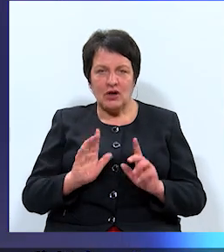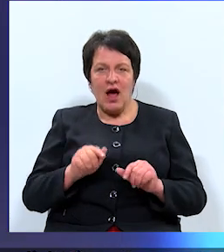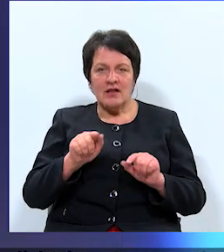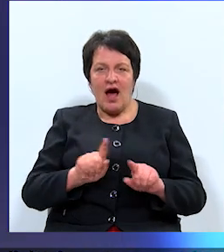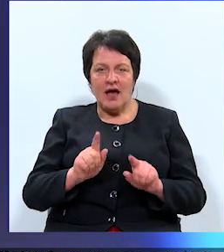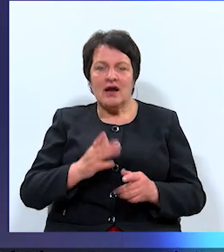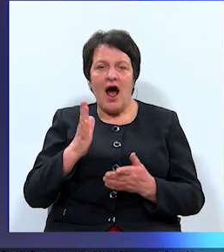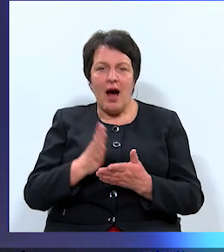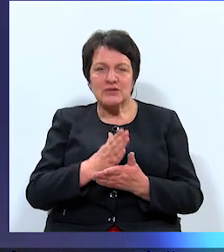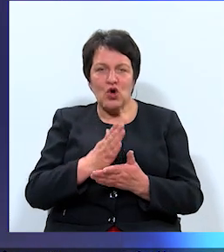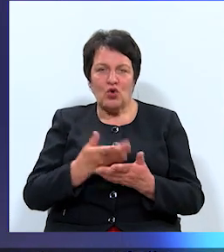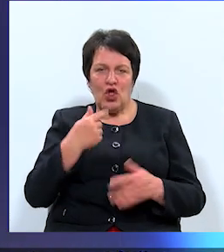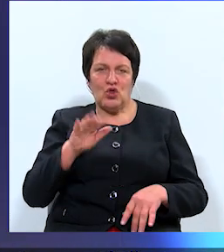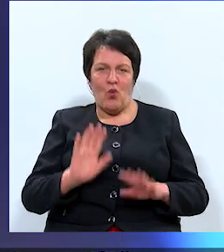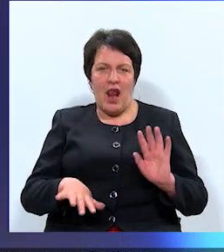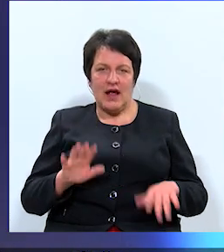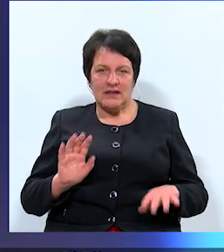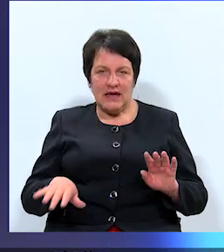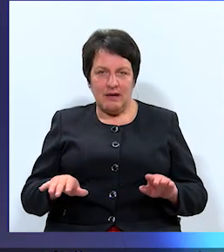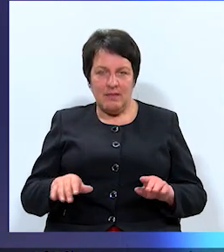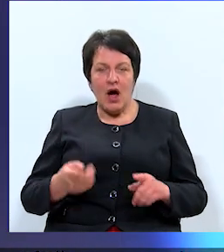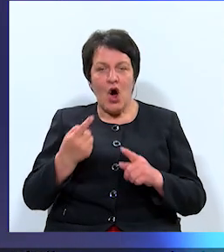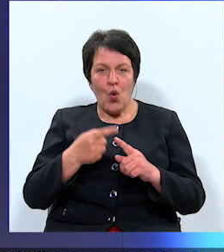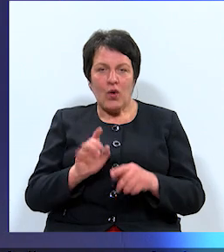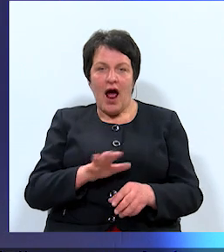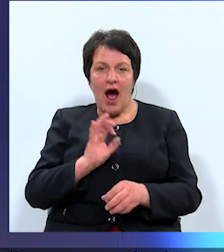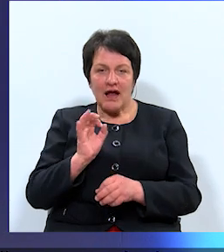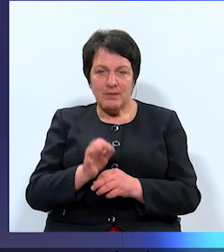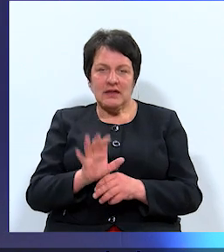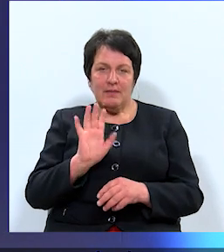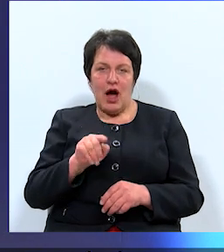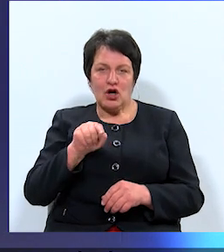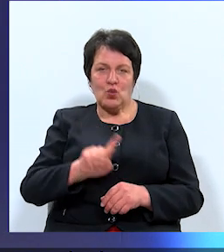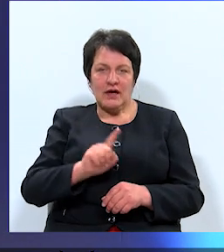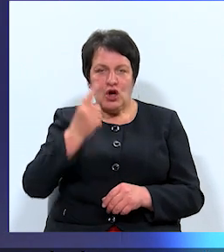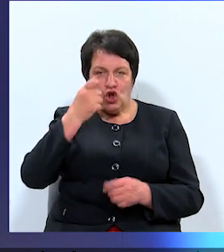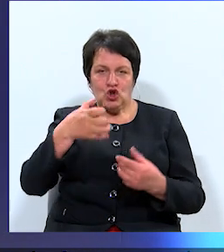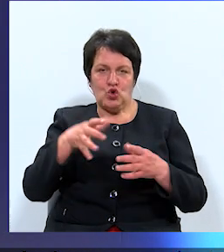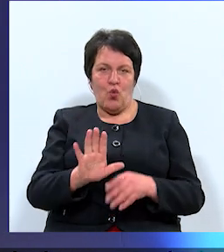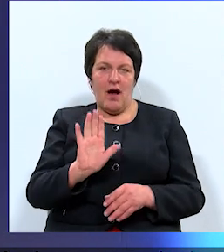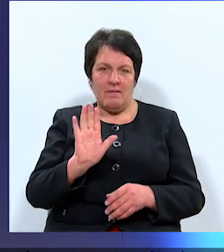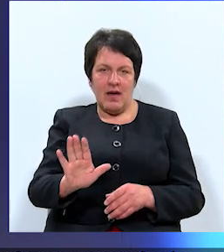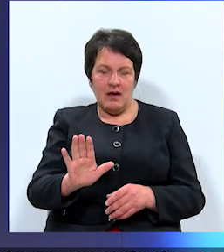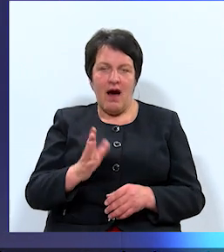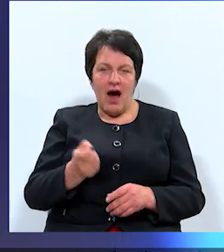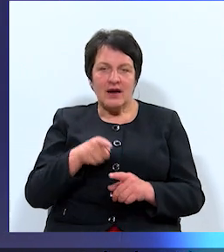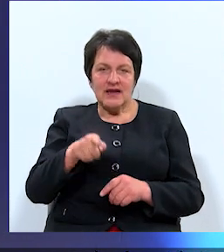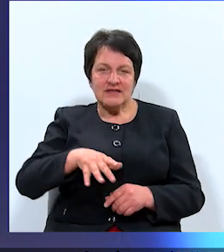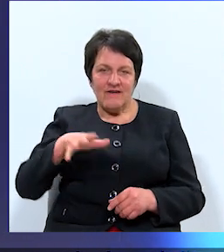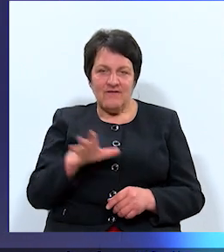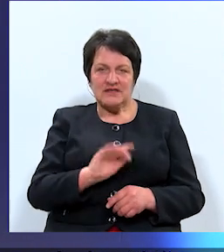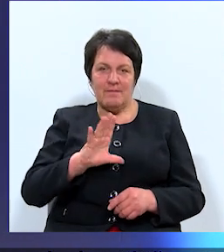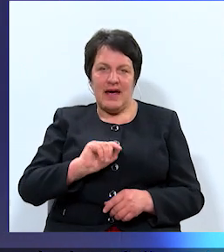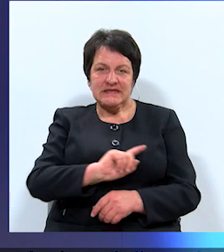ir absolūta nolaidība un atbildīga par to ir dome ar tās visiem pēc